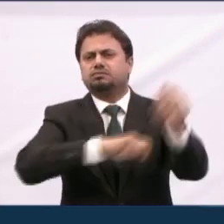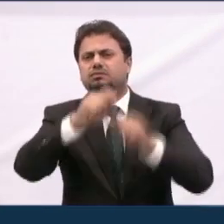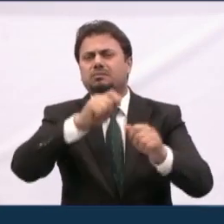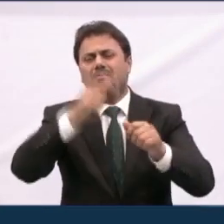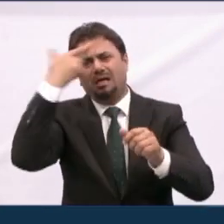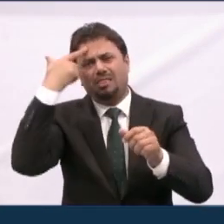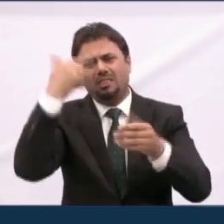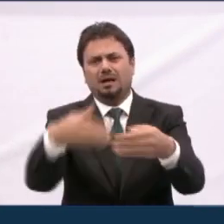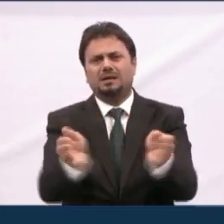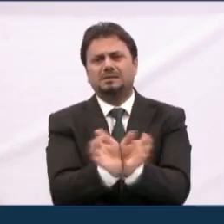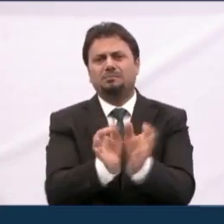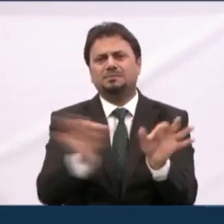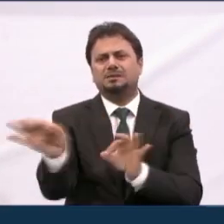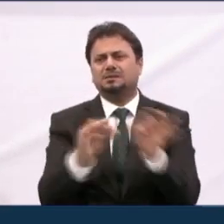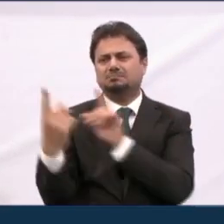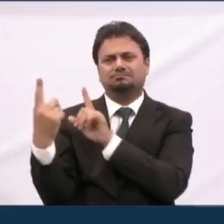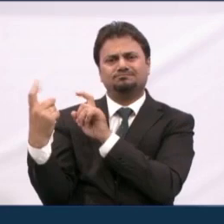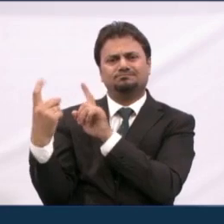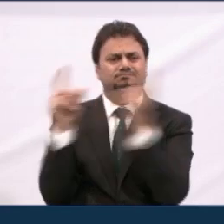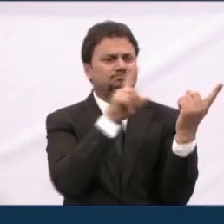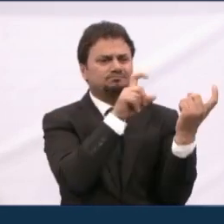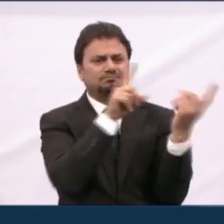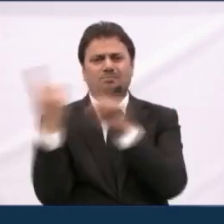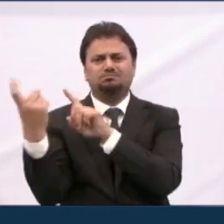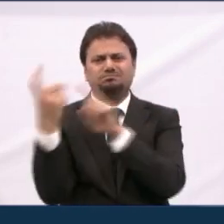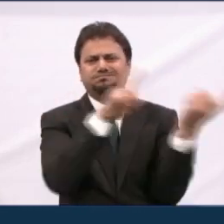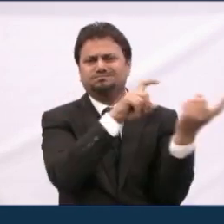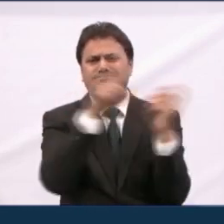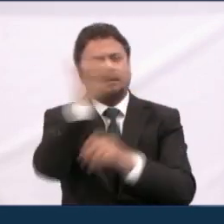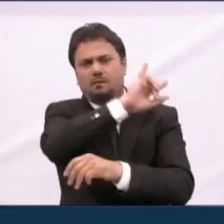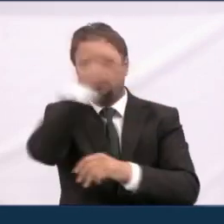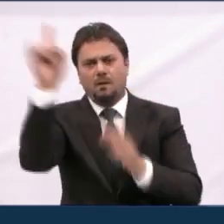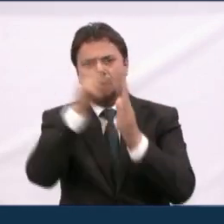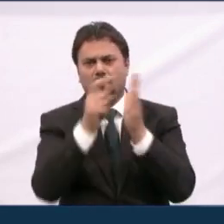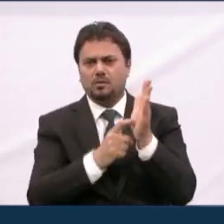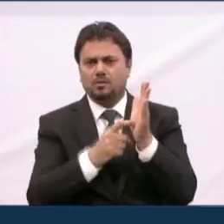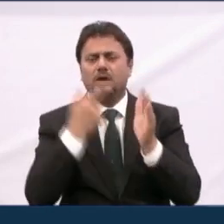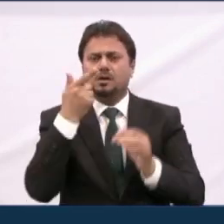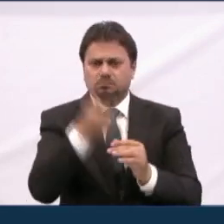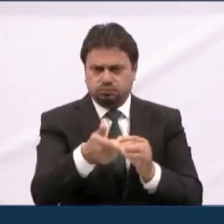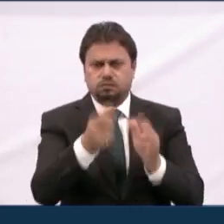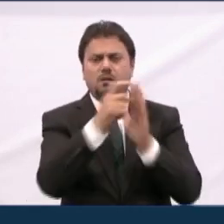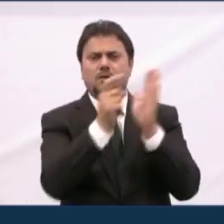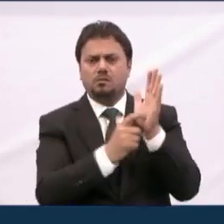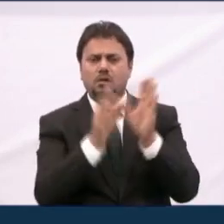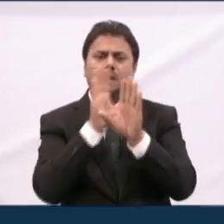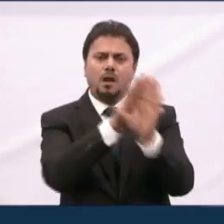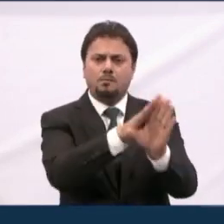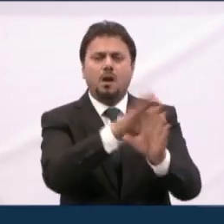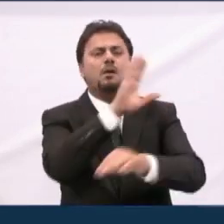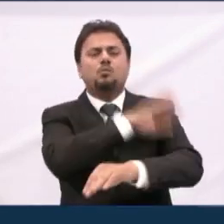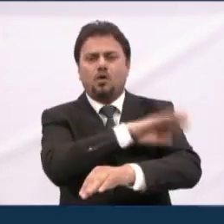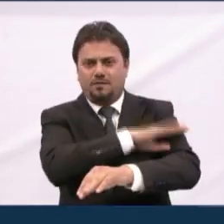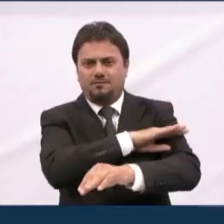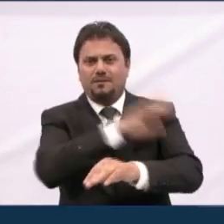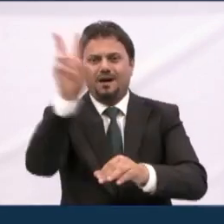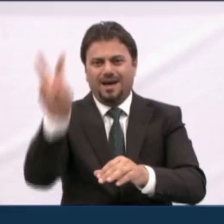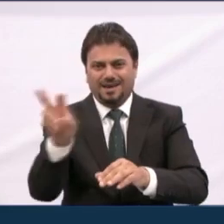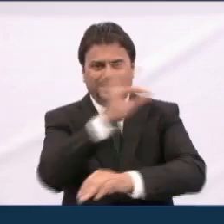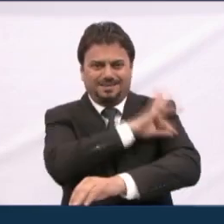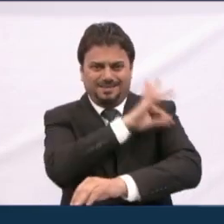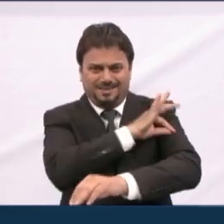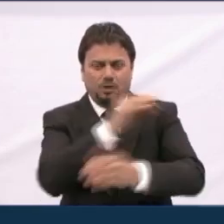التجاذبات السياسية وقال الكعبي في مؤتمر صحفي إن القانون تضمن تسوية أوضاع العقود والأجراء اليوميين